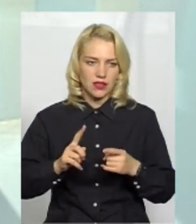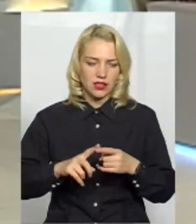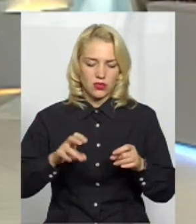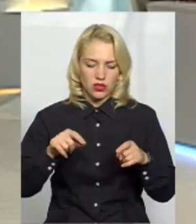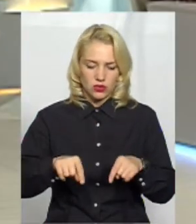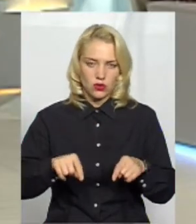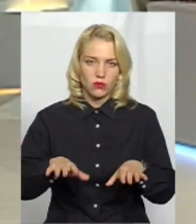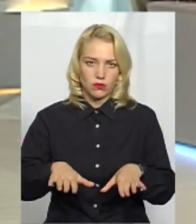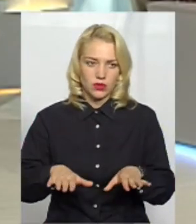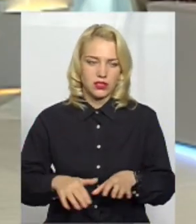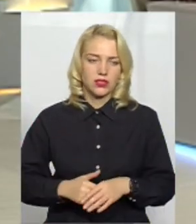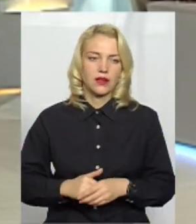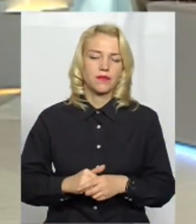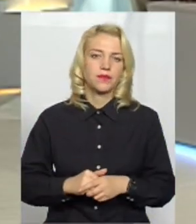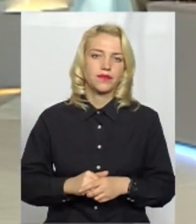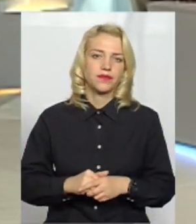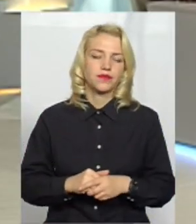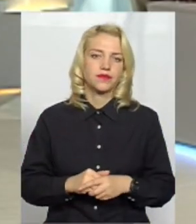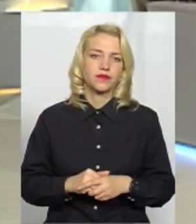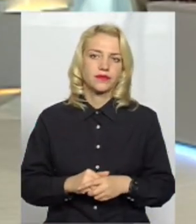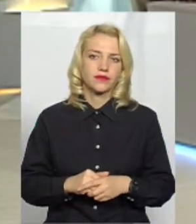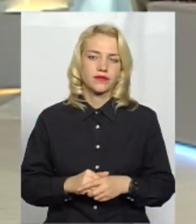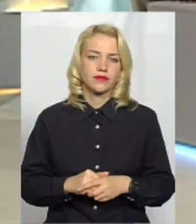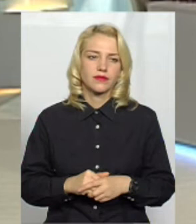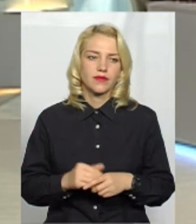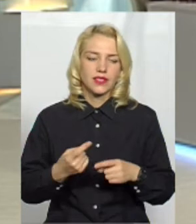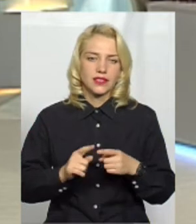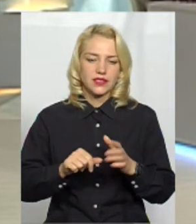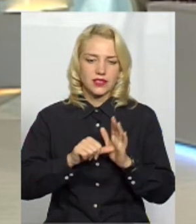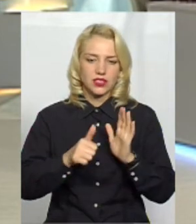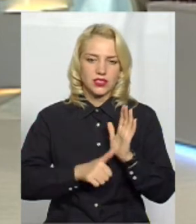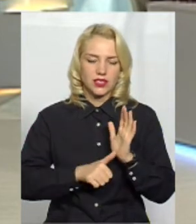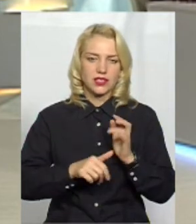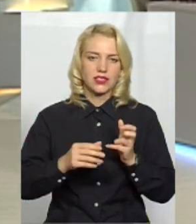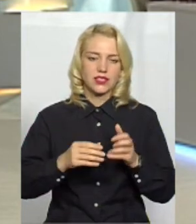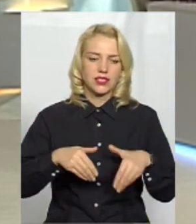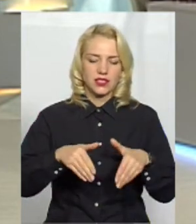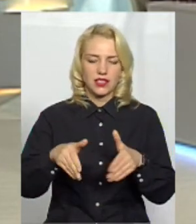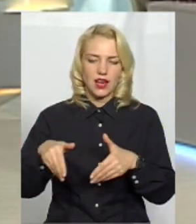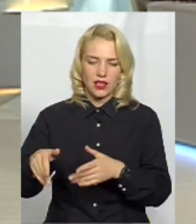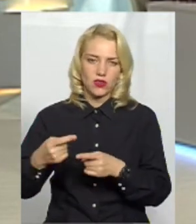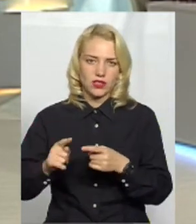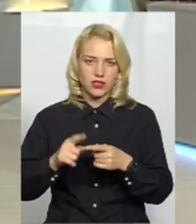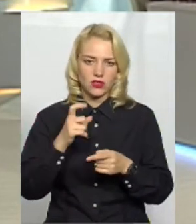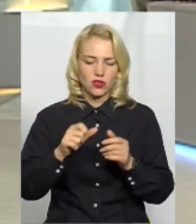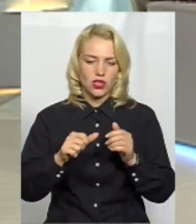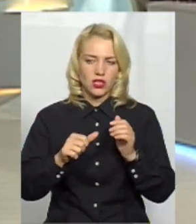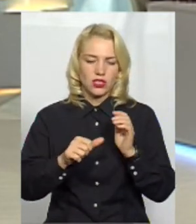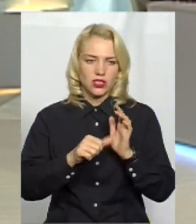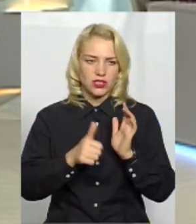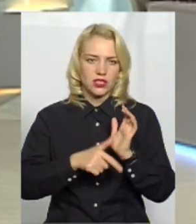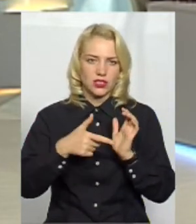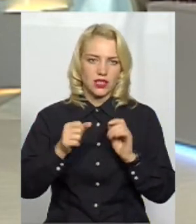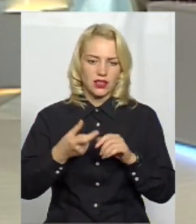місті. Це комунальне підприємство «Парки і сквери міста» і «Зеленбут». З цих 16 ділянок це 106 гектарів. Найбільша земельна